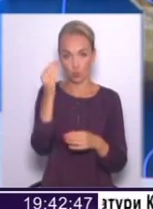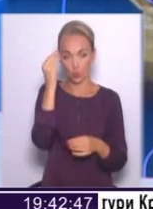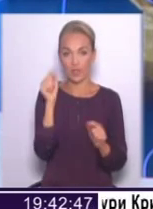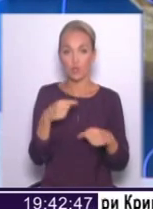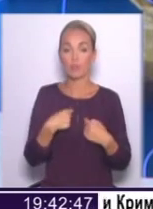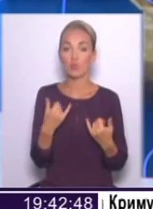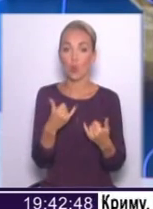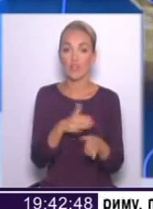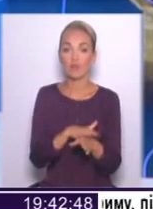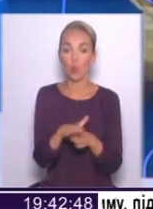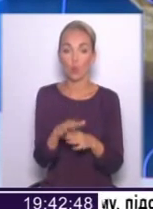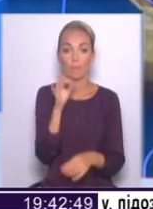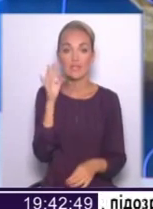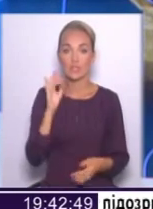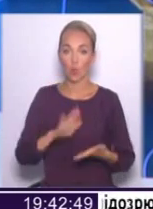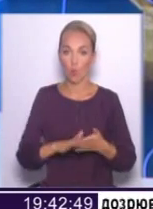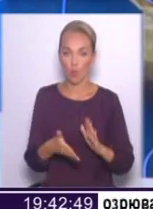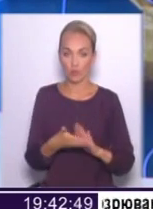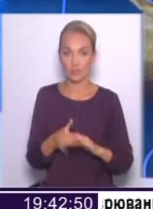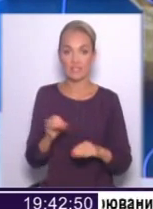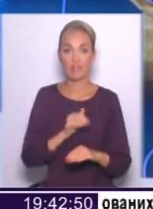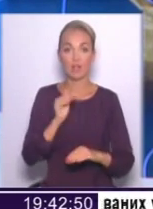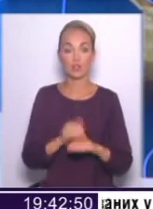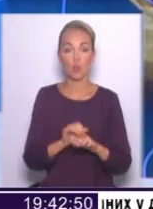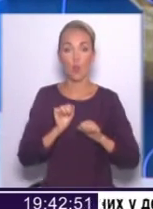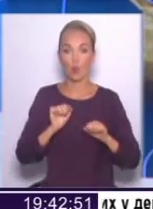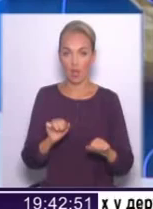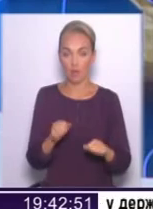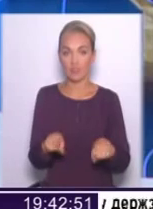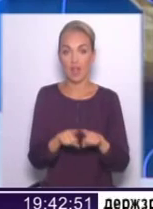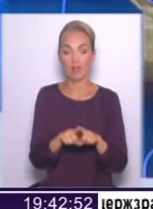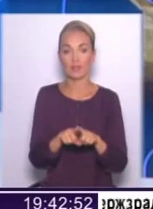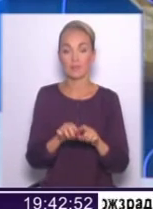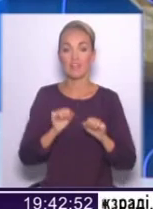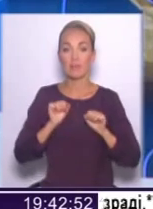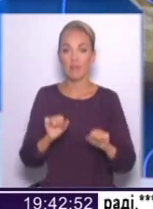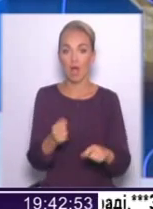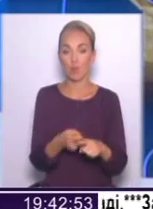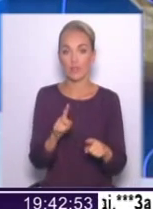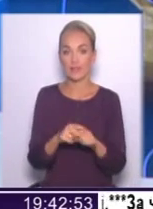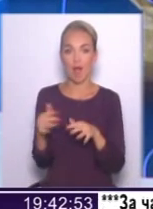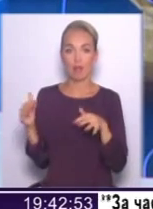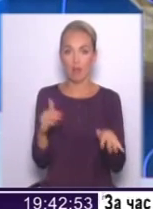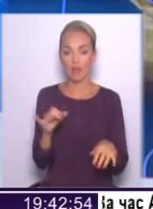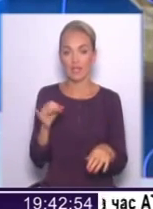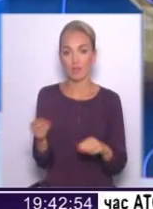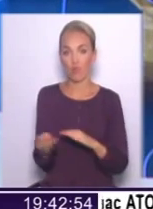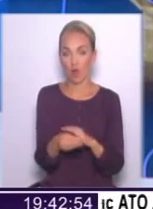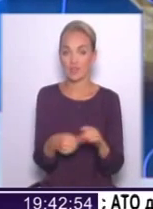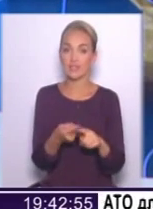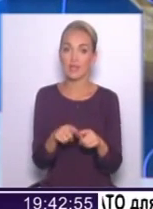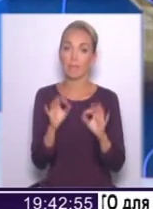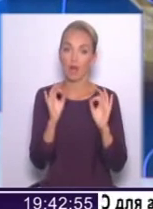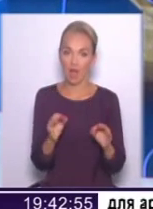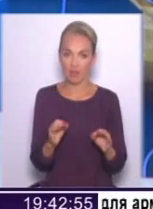виконуємо мінські домовленості і фактично обороняємось. Так, відбиваємо ці атаки і провокації. Це правильна